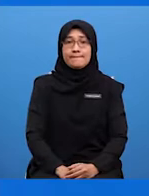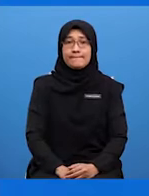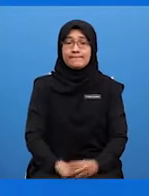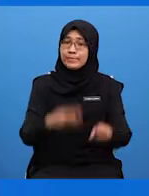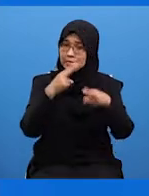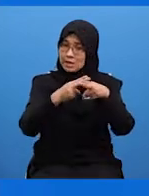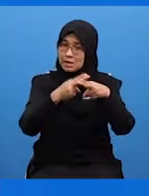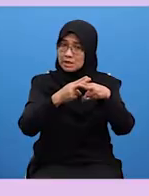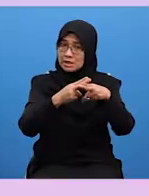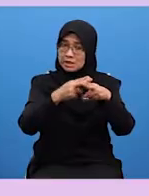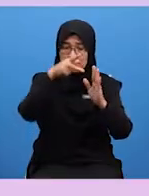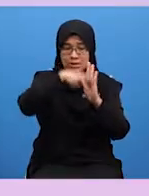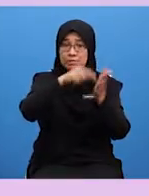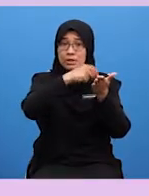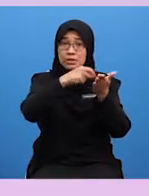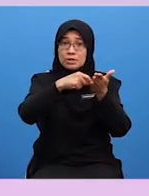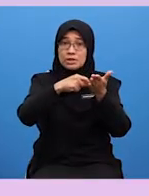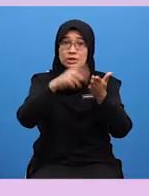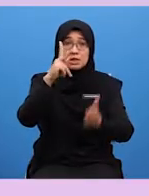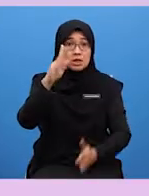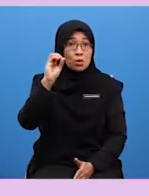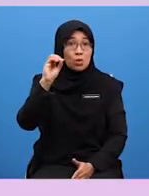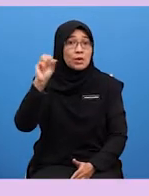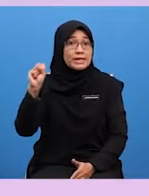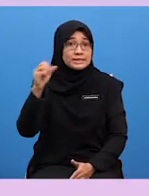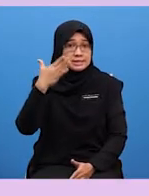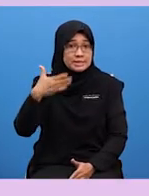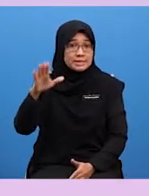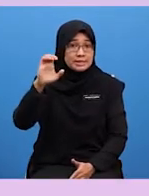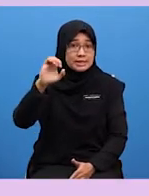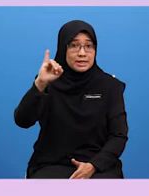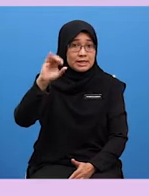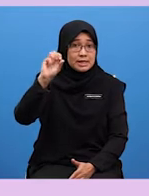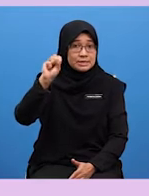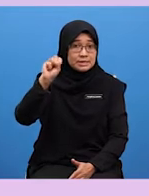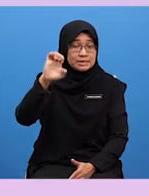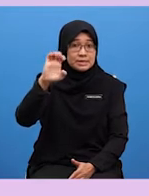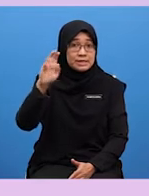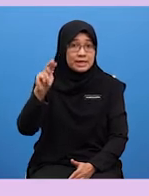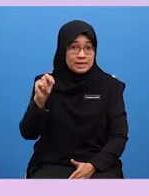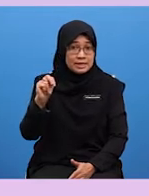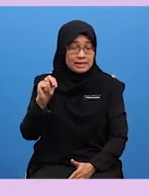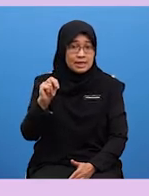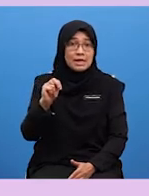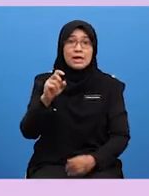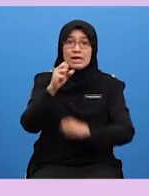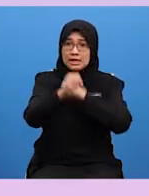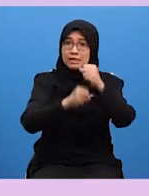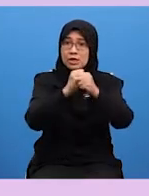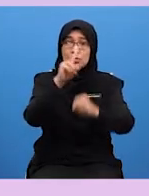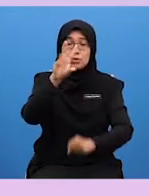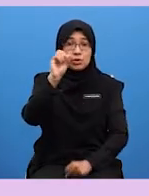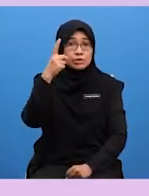di situ Nama penulisnya ialah Cus Azzens and Rosaline Stur Tahun diterbitkan ialah pada tahun 2011